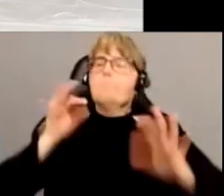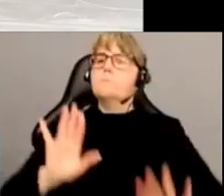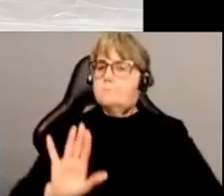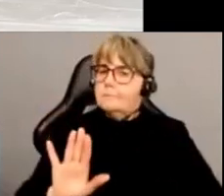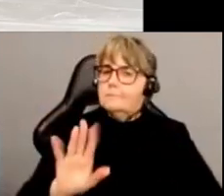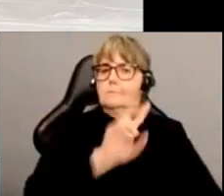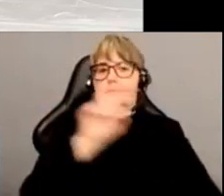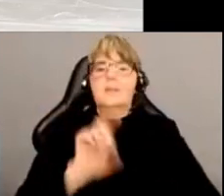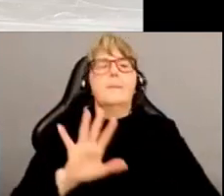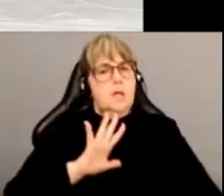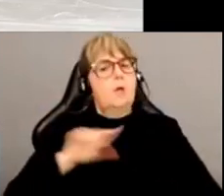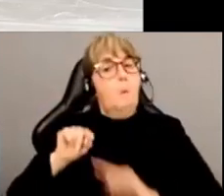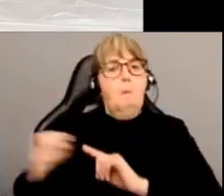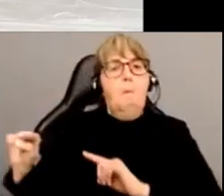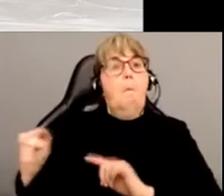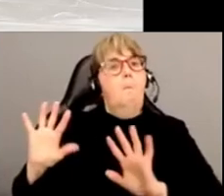exceptions.